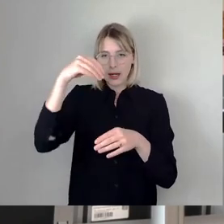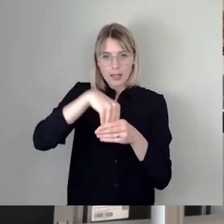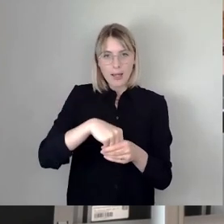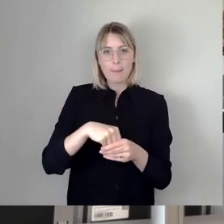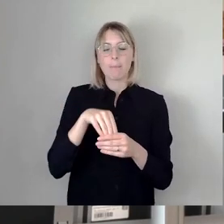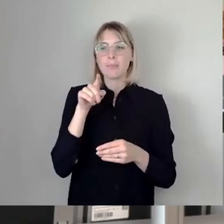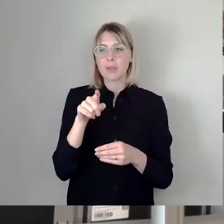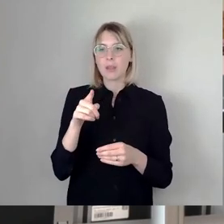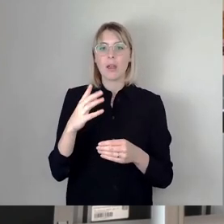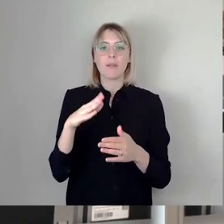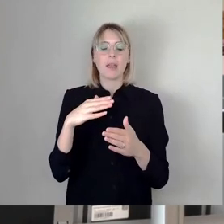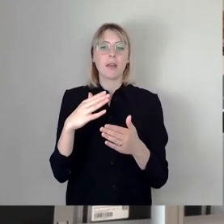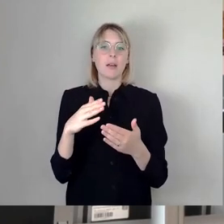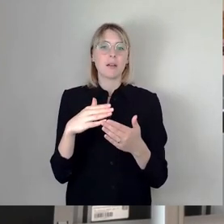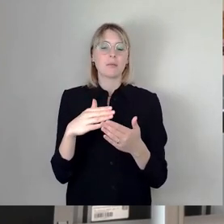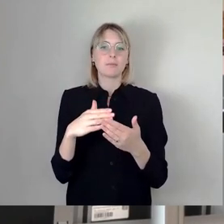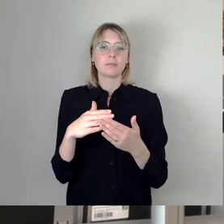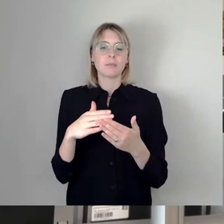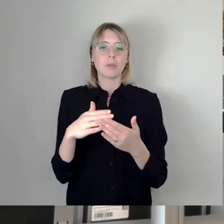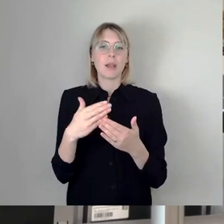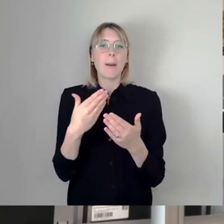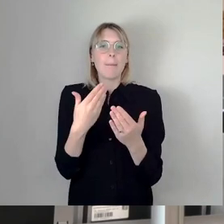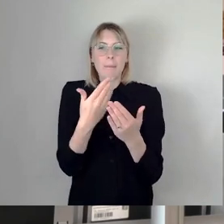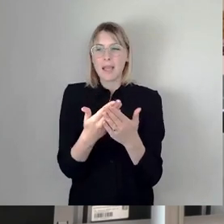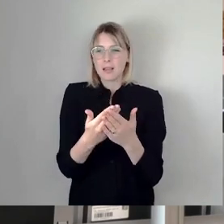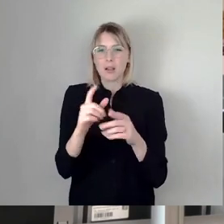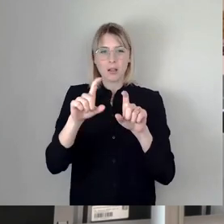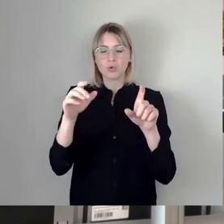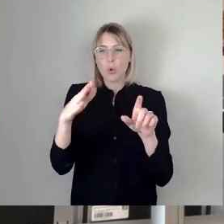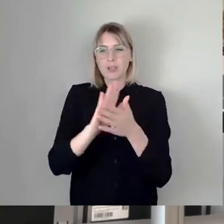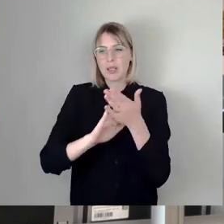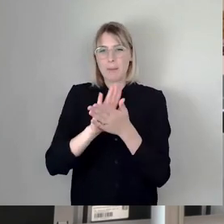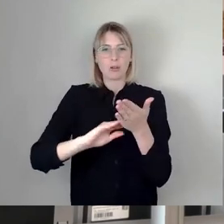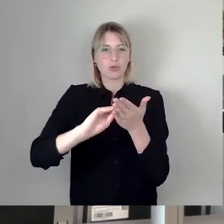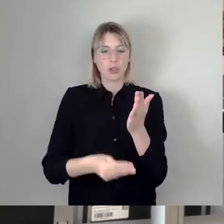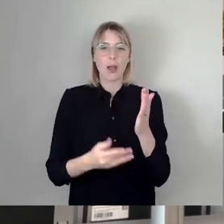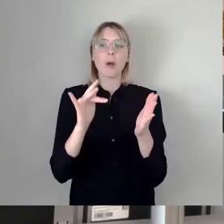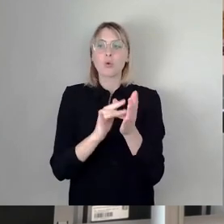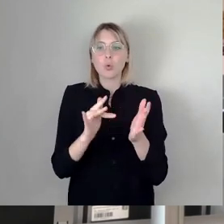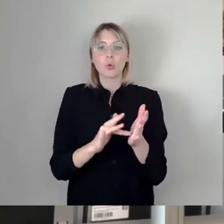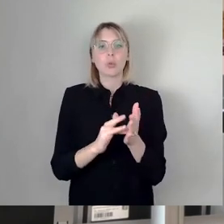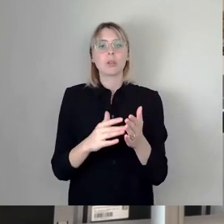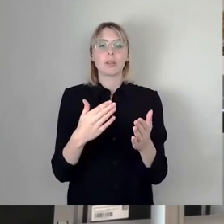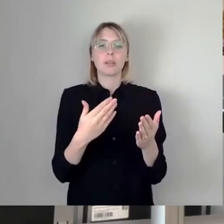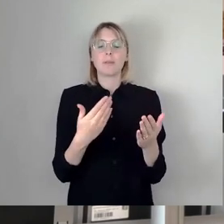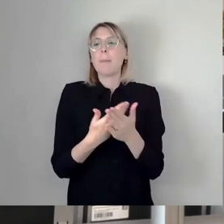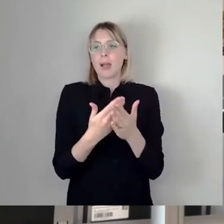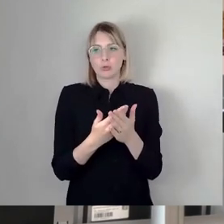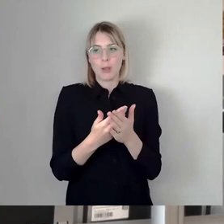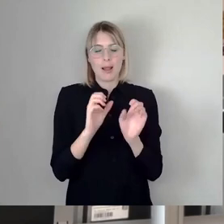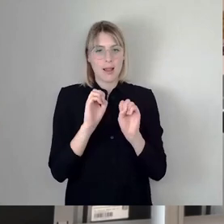Bieter überhaupt nicht unterschrieben werden kann, ich will das mal mit einem Beispiel begründen. Der Bieter muss